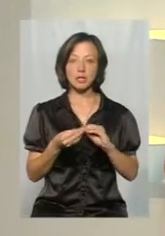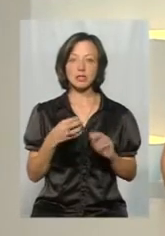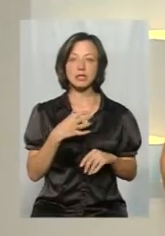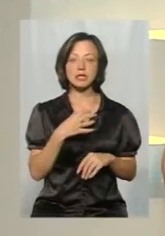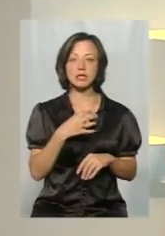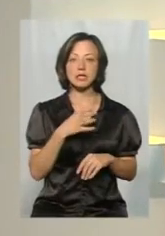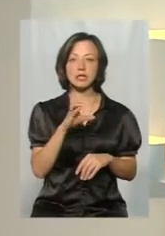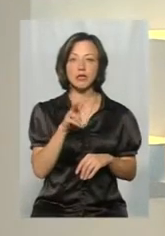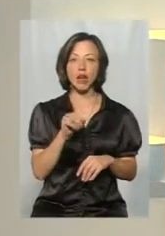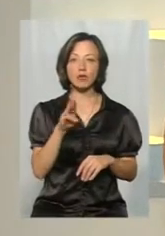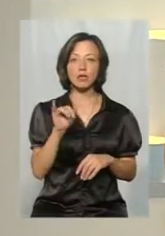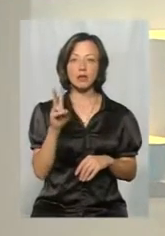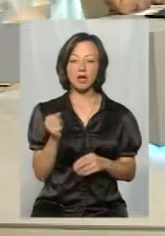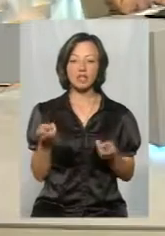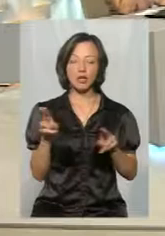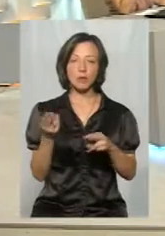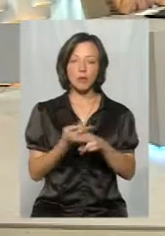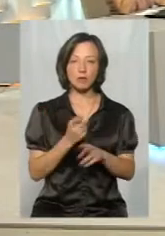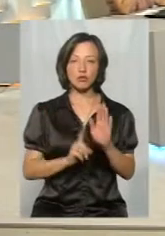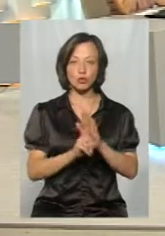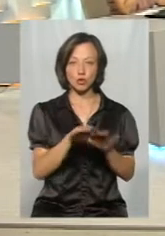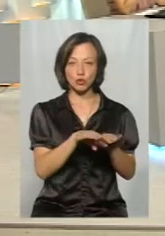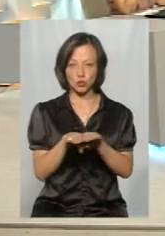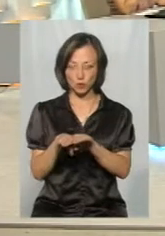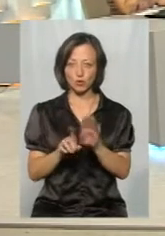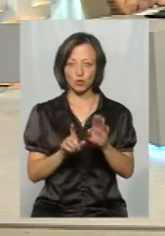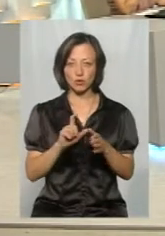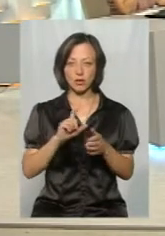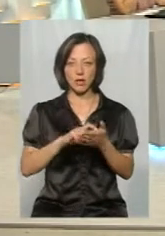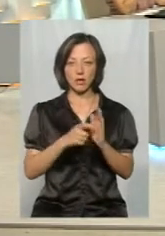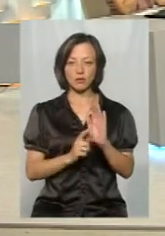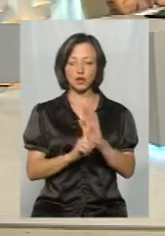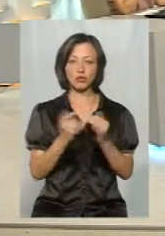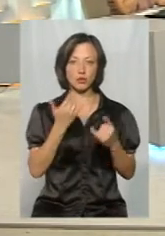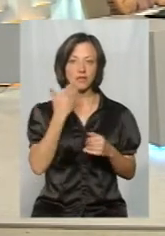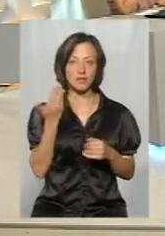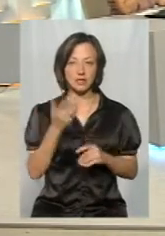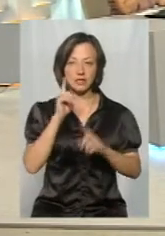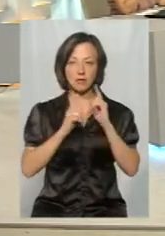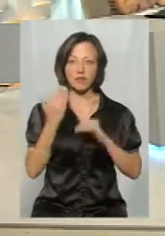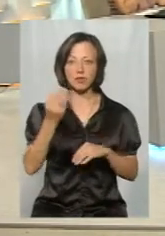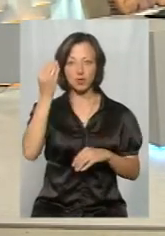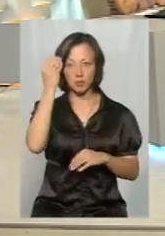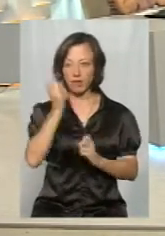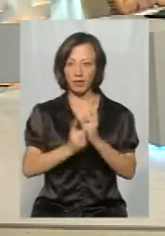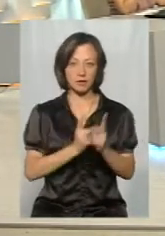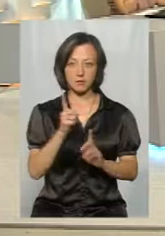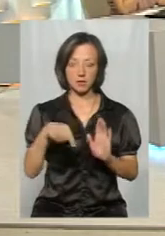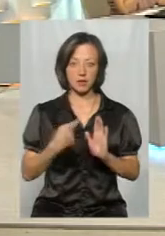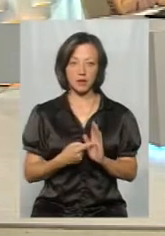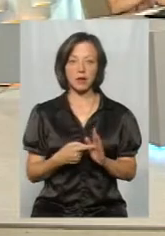залишилась без того першого ступеня, початкової школи. І, як видно було із вашого виступу сьогодні на сесії, ви своєї думки не змінили?